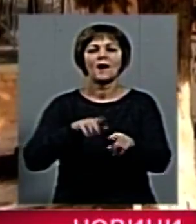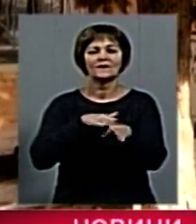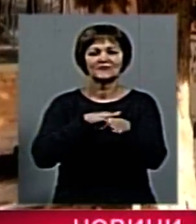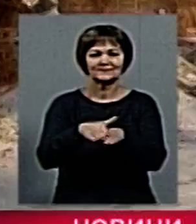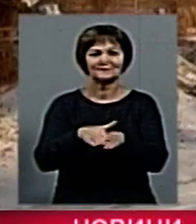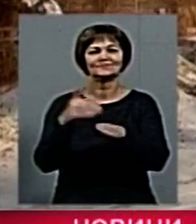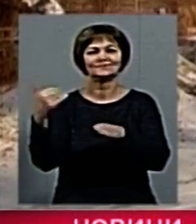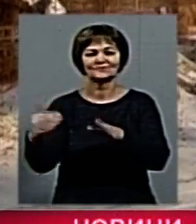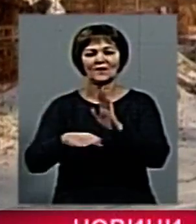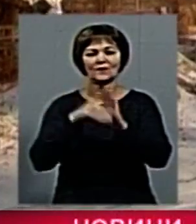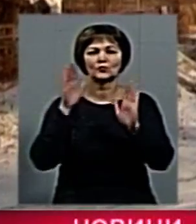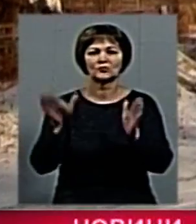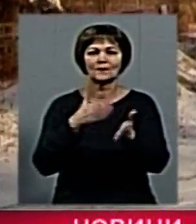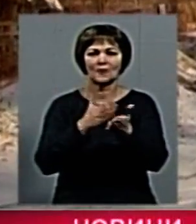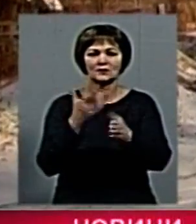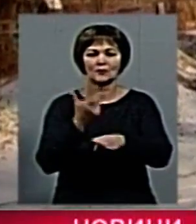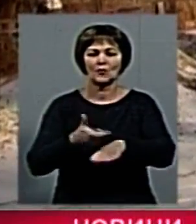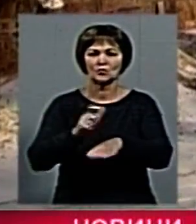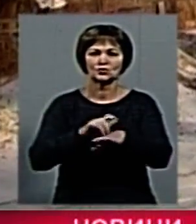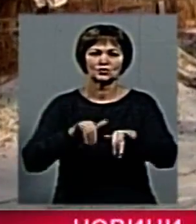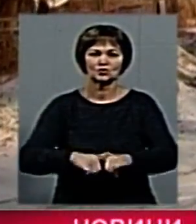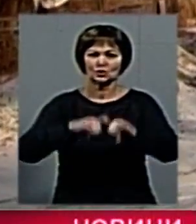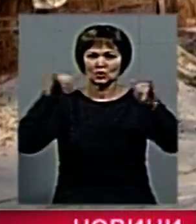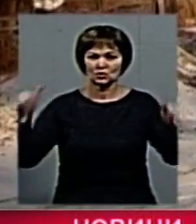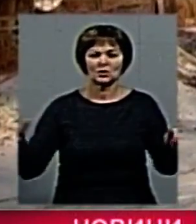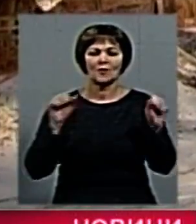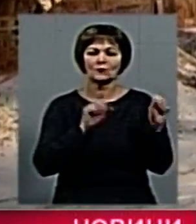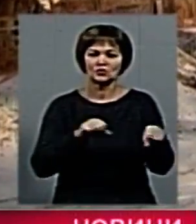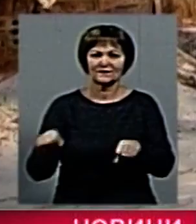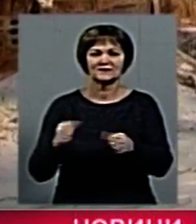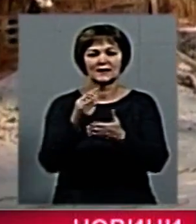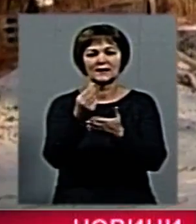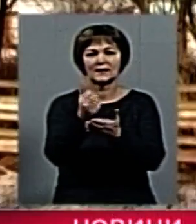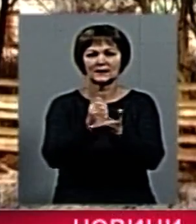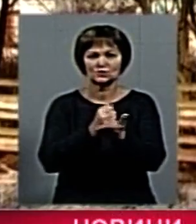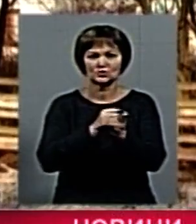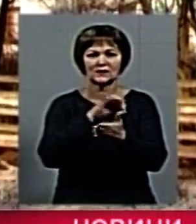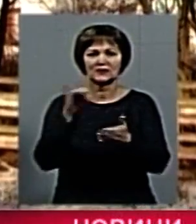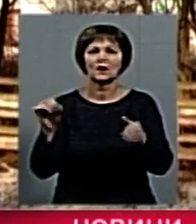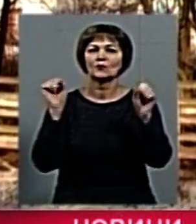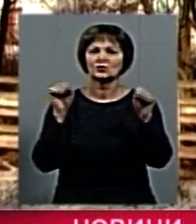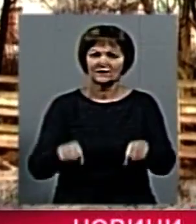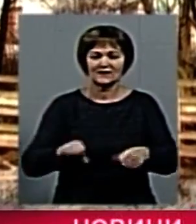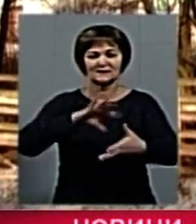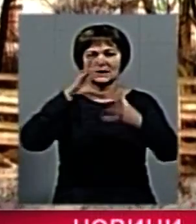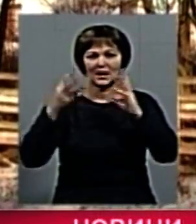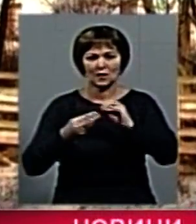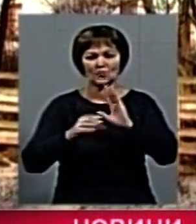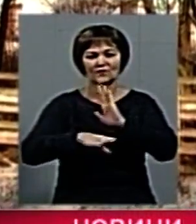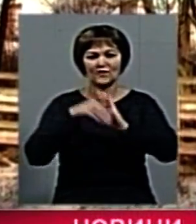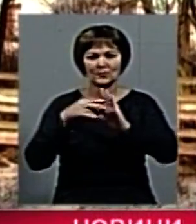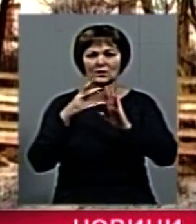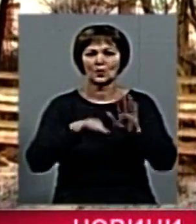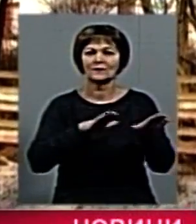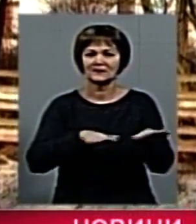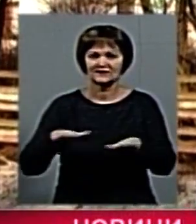на своїх територіях матимуть значно ширші повноваження, ресурси та можливості. Загалом вибори до місцевих